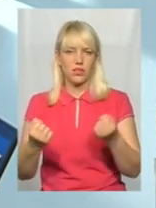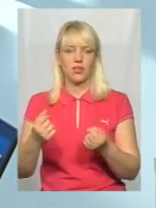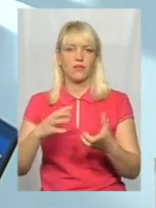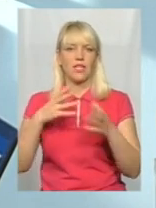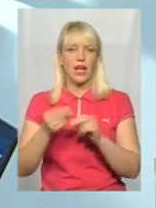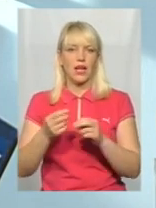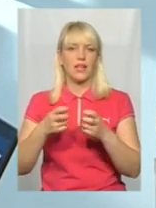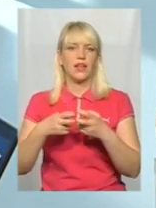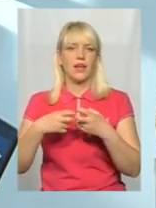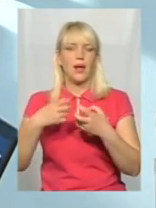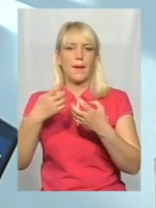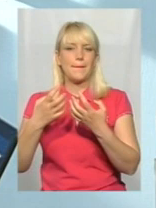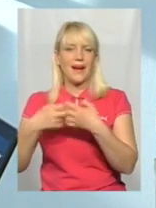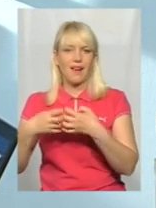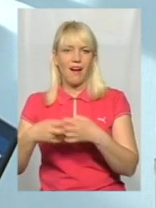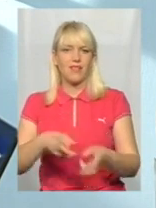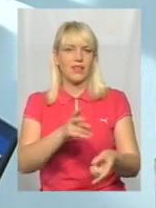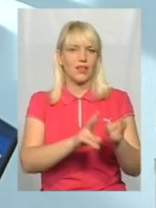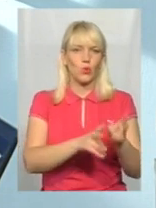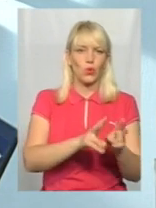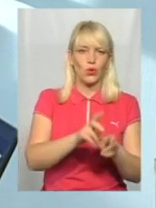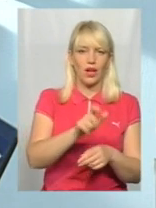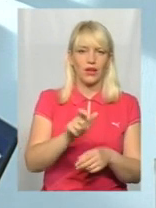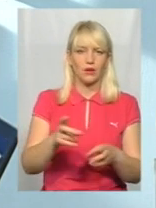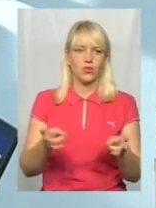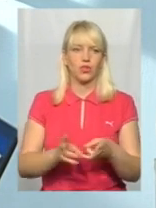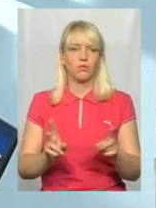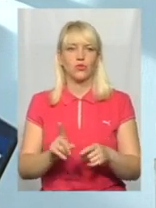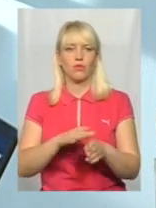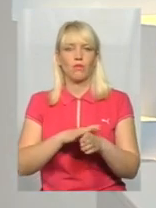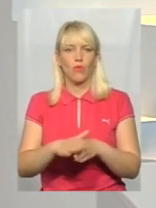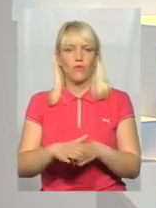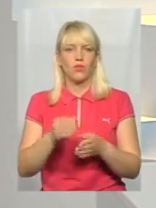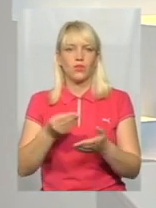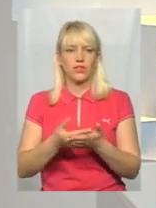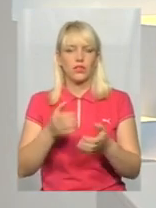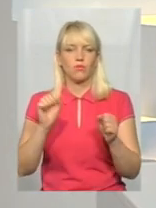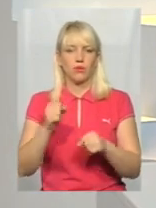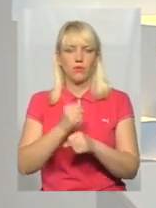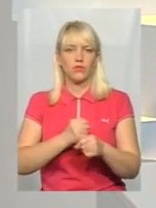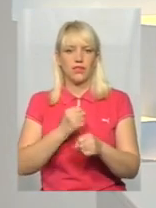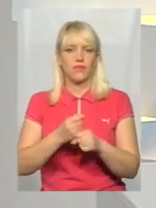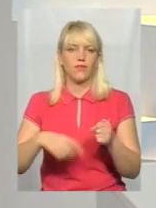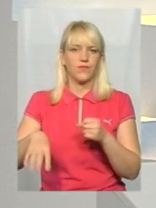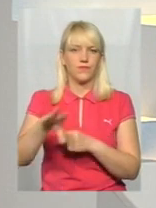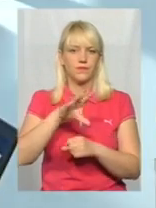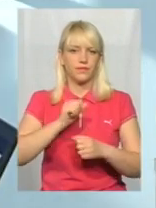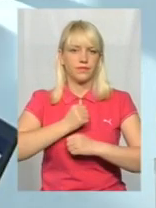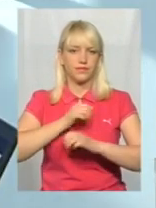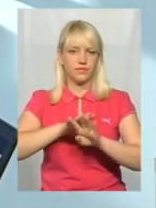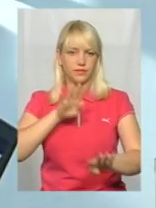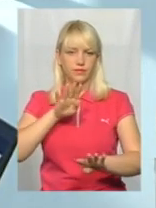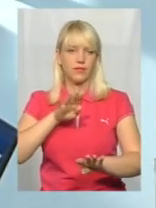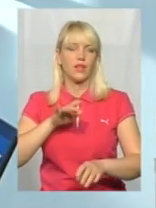кухарі потрібні, розумієте, для того, щоб повноцінно міг функціонувати цей механізм і взагалі